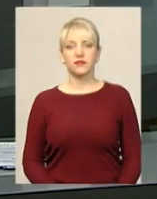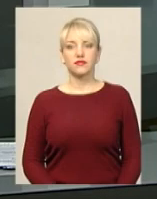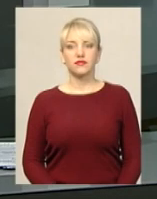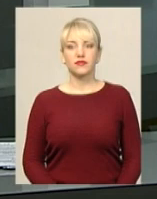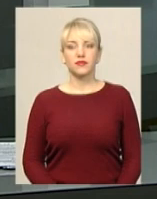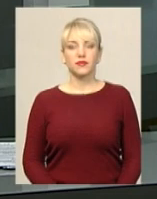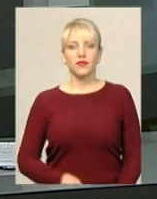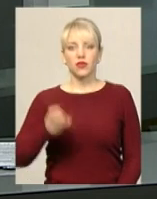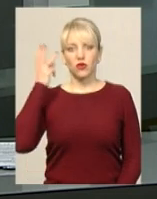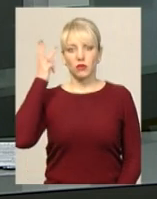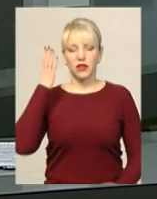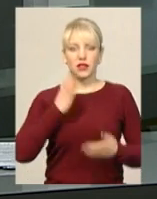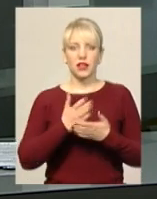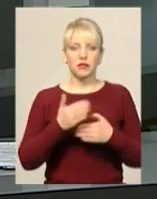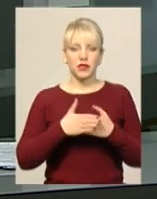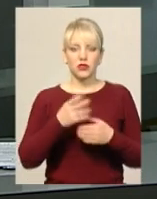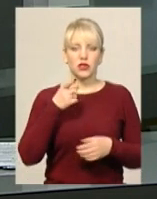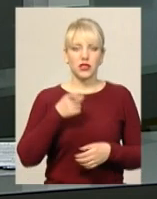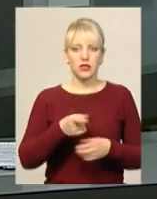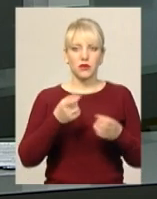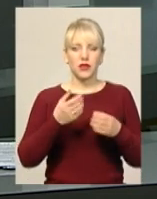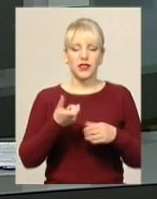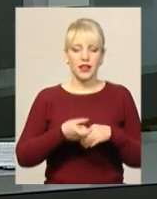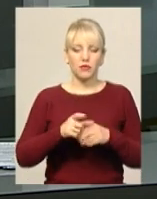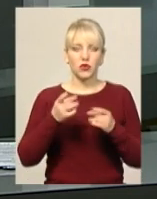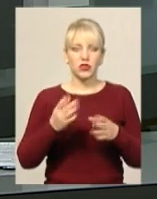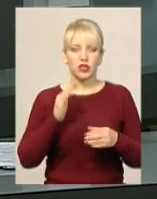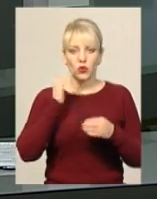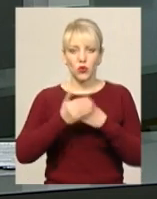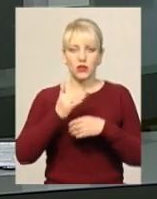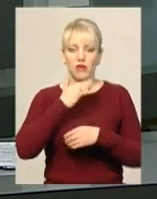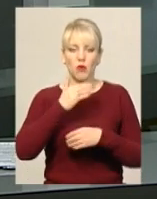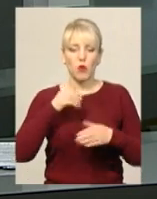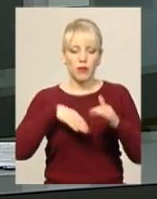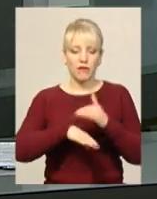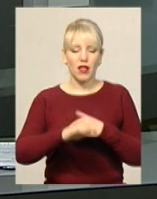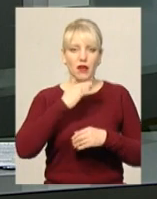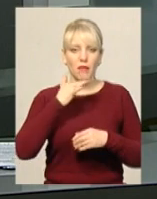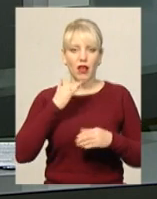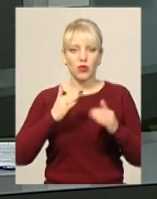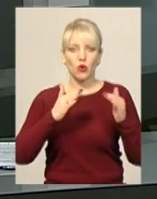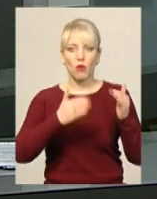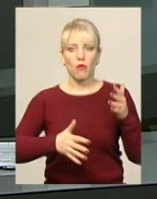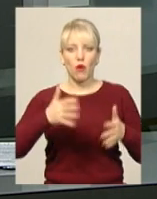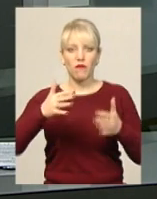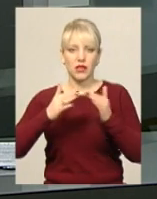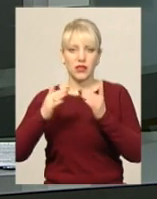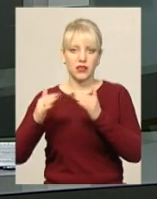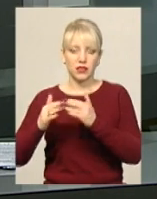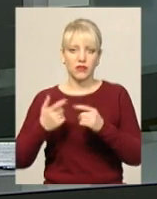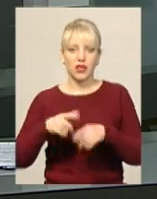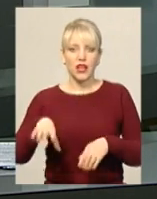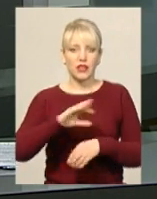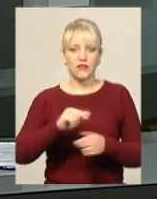У Хмельницькому є близько тисячі найпростіших укриттів у підвалах багатоповерхівок. Але не всі вони наразі відповідають критеріям